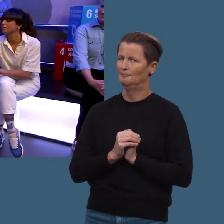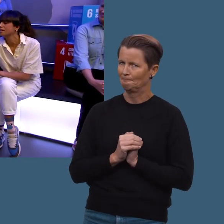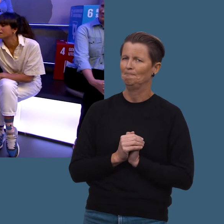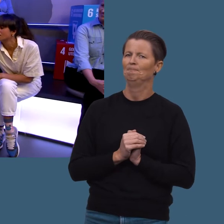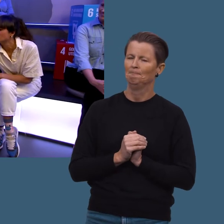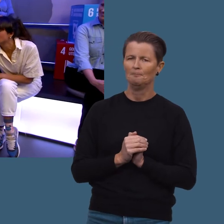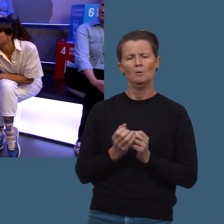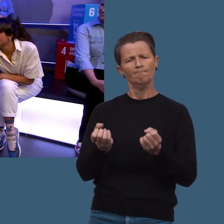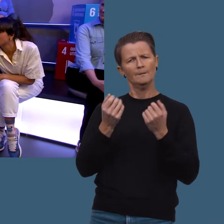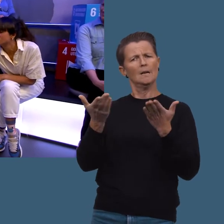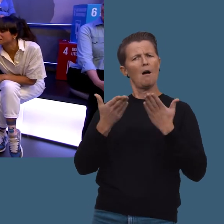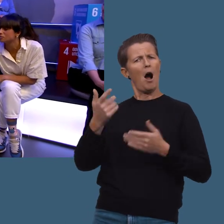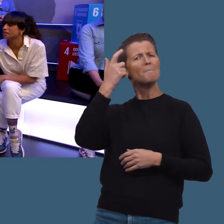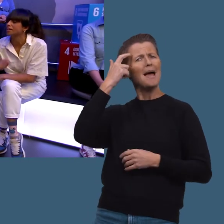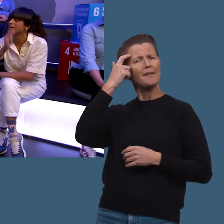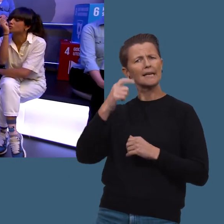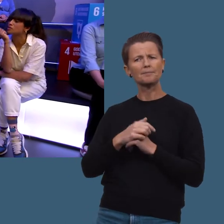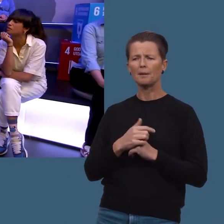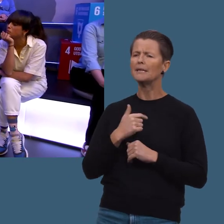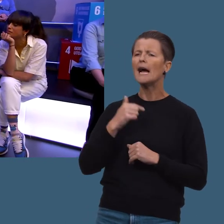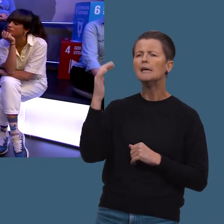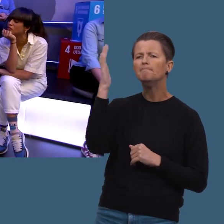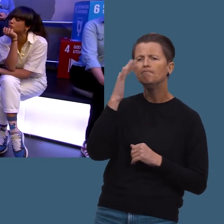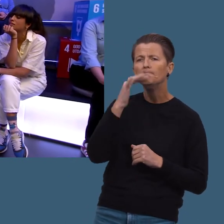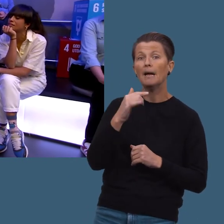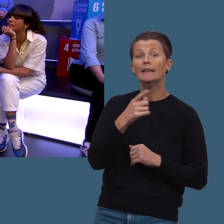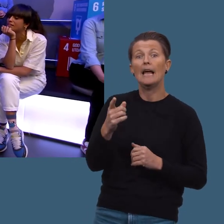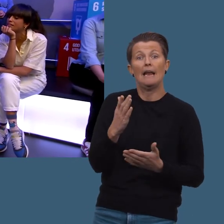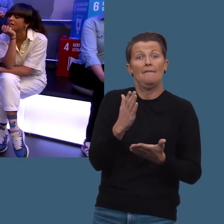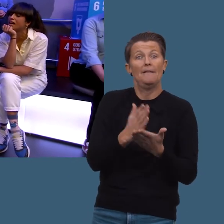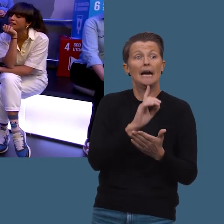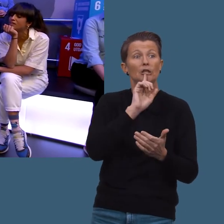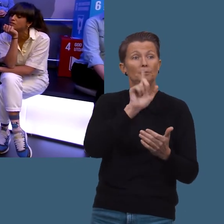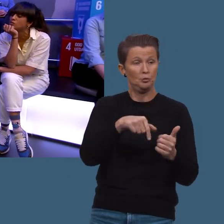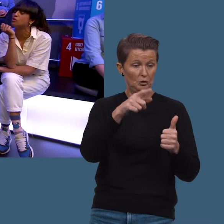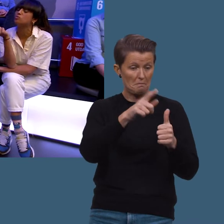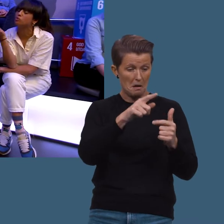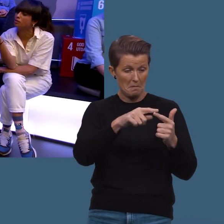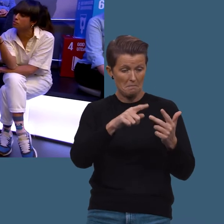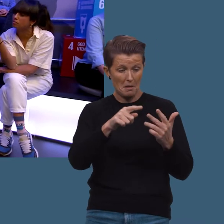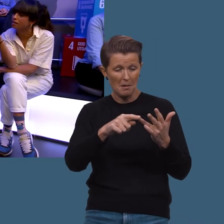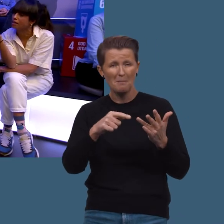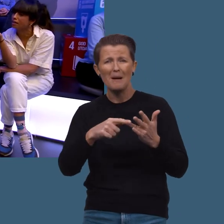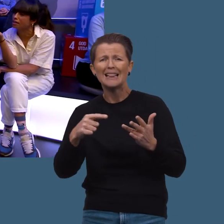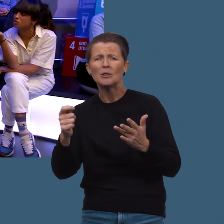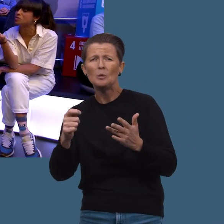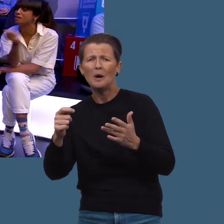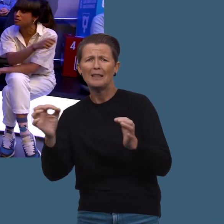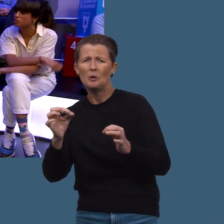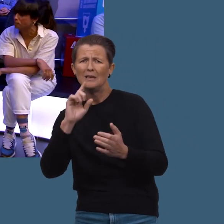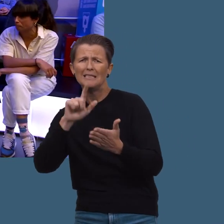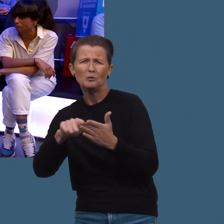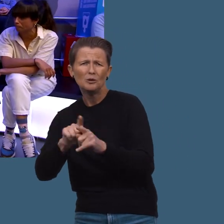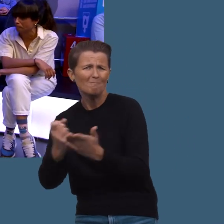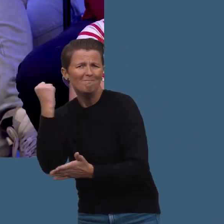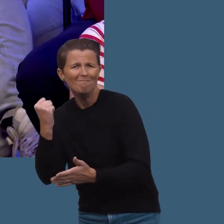og det ga fullstendig mening. Så lurer jeg på, var det noe dere gjerne skulle spurt han om, men som dere ikke